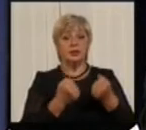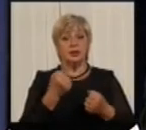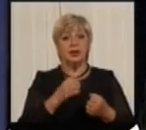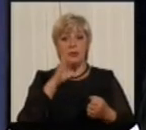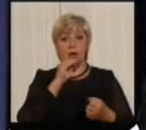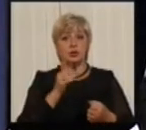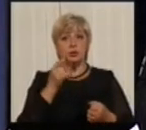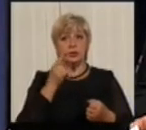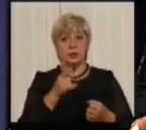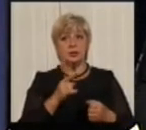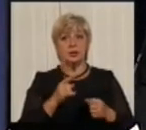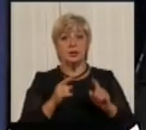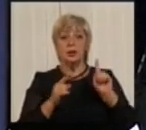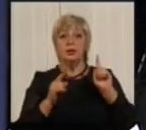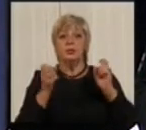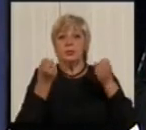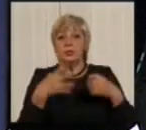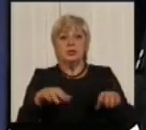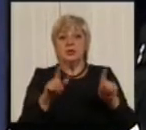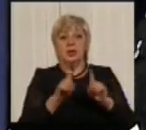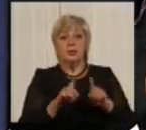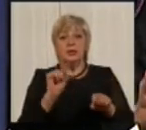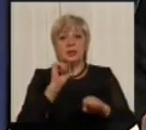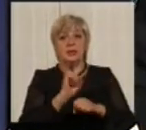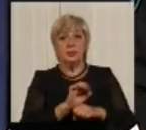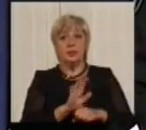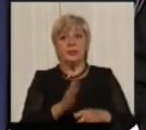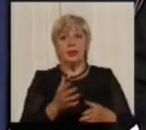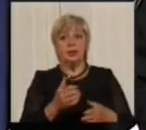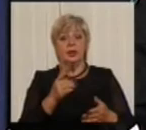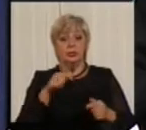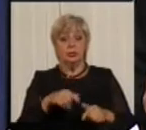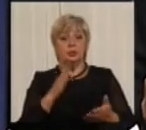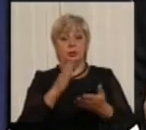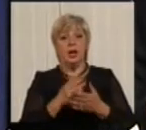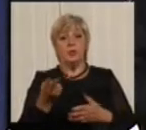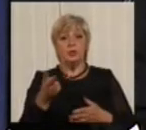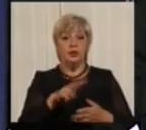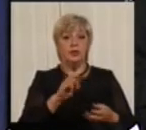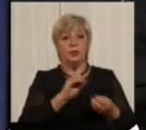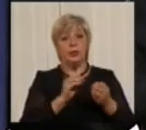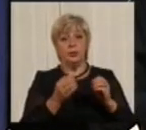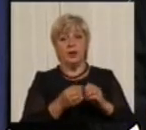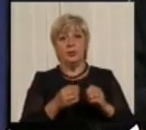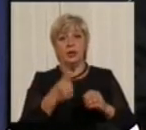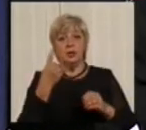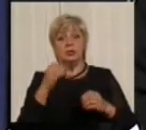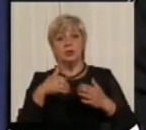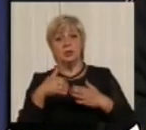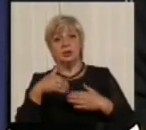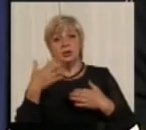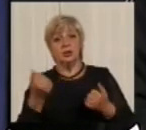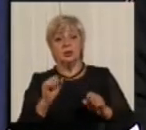таксі теж там просто так би не зупинялись. Тобто ми тут маємо дві проблеми. З однієї сторони водії зупиняються,